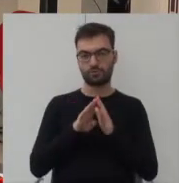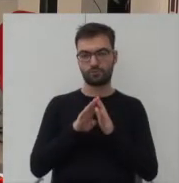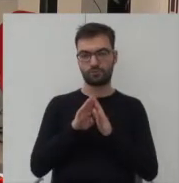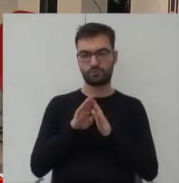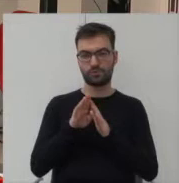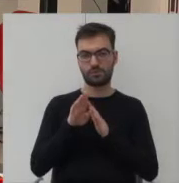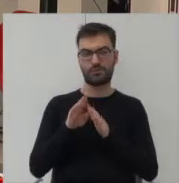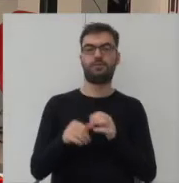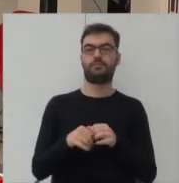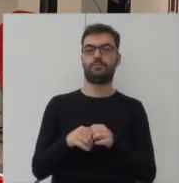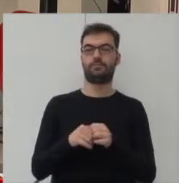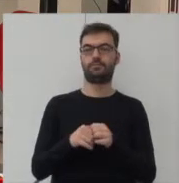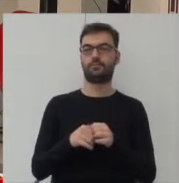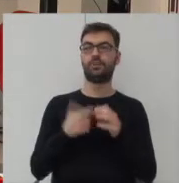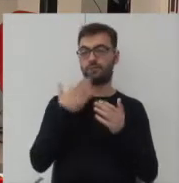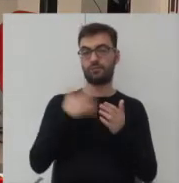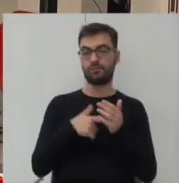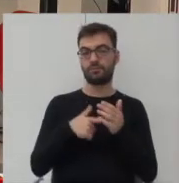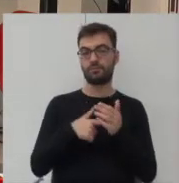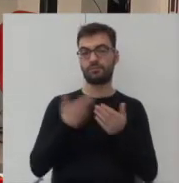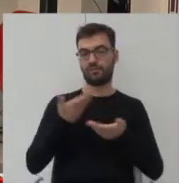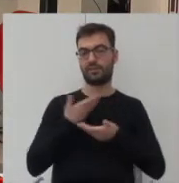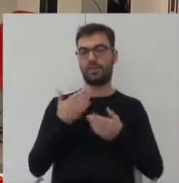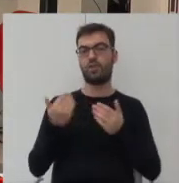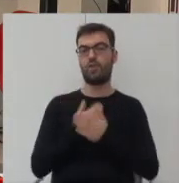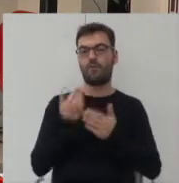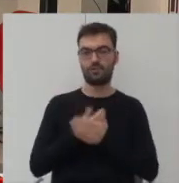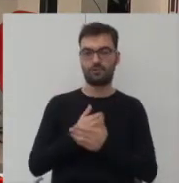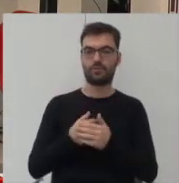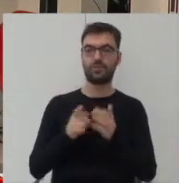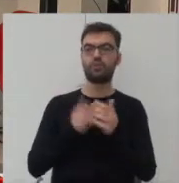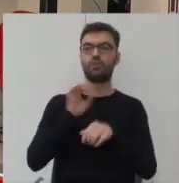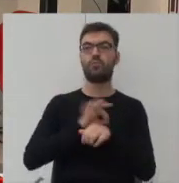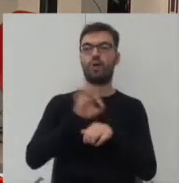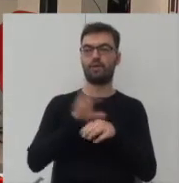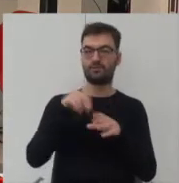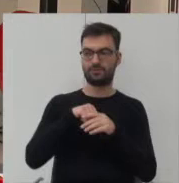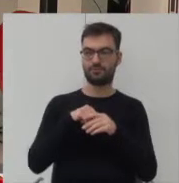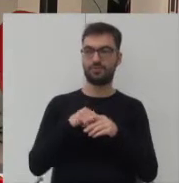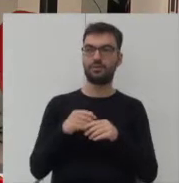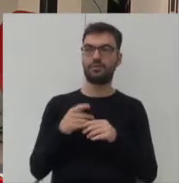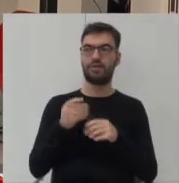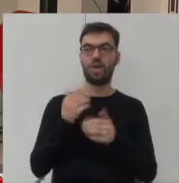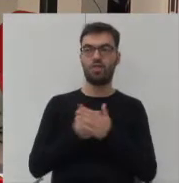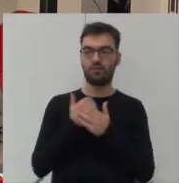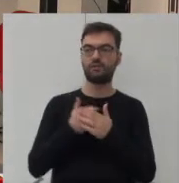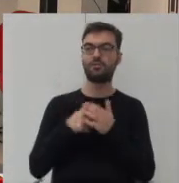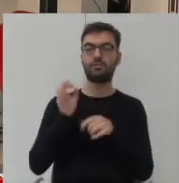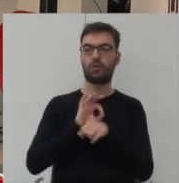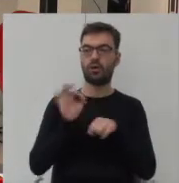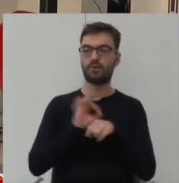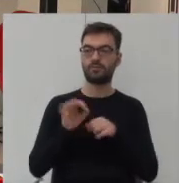jest możliwe. I temu służy innowacja. Same projekty, które często są w ramach innowacji proponowane, to są projekty, które swoją